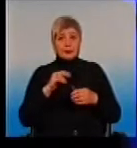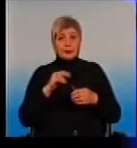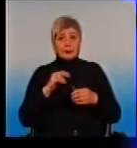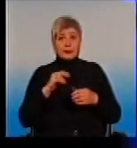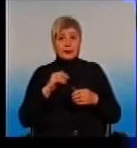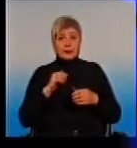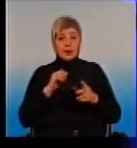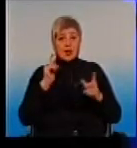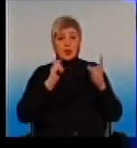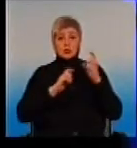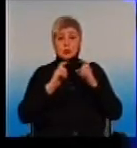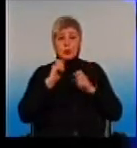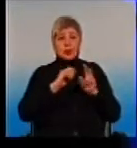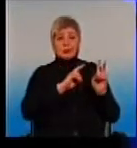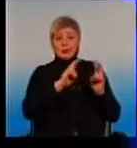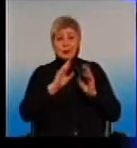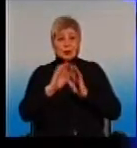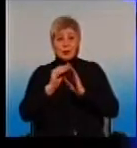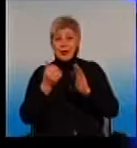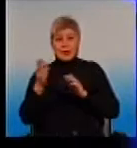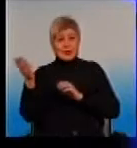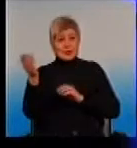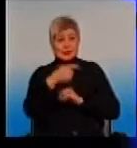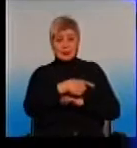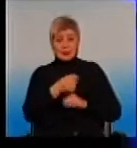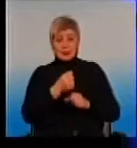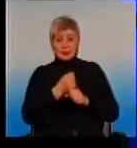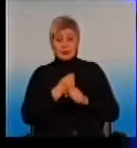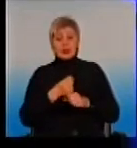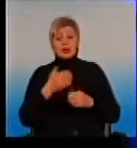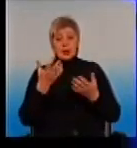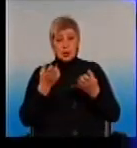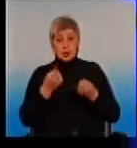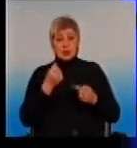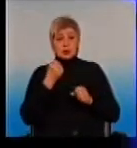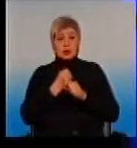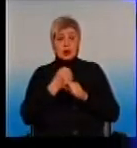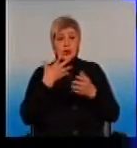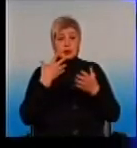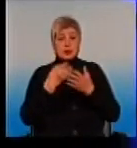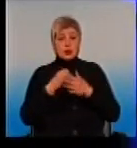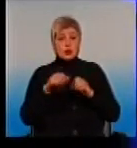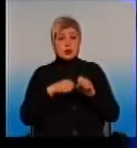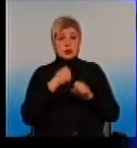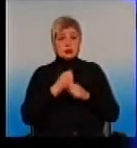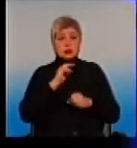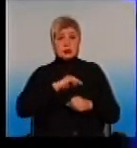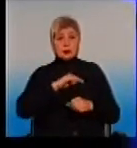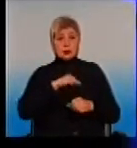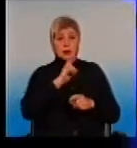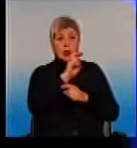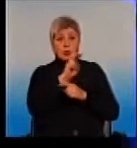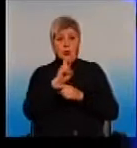студентов, никто не позвал это делать. Поэтому они еще делают основную свою работу. Они общаются с пациентом, ходят на вызовы,